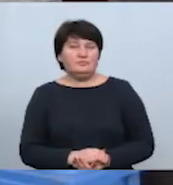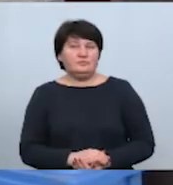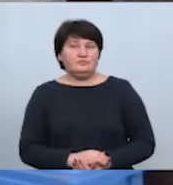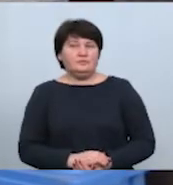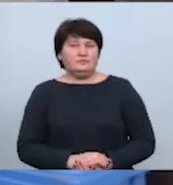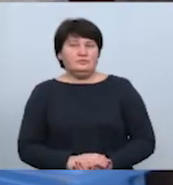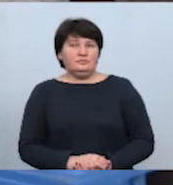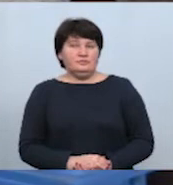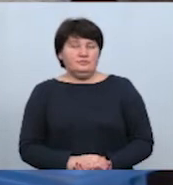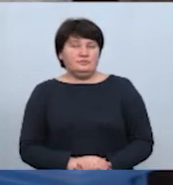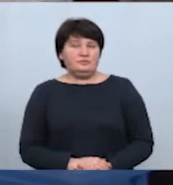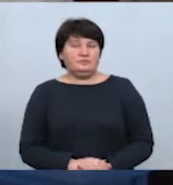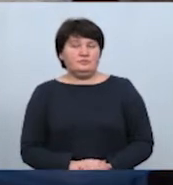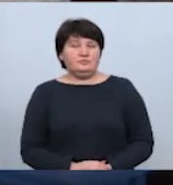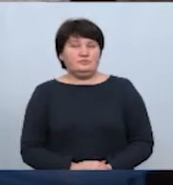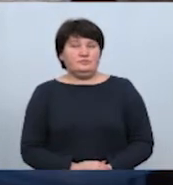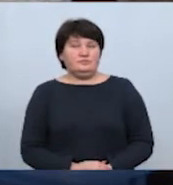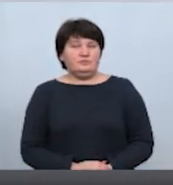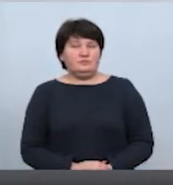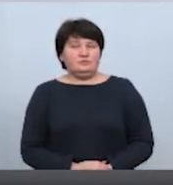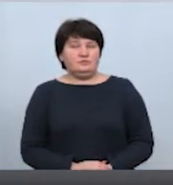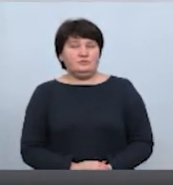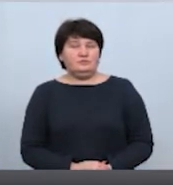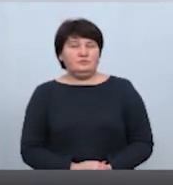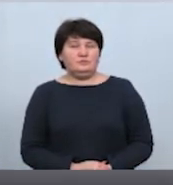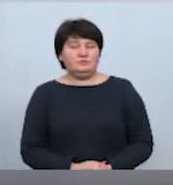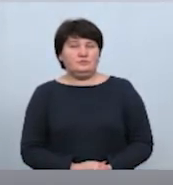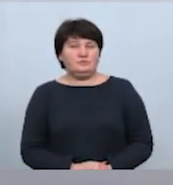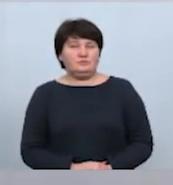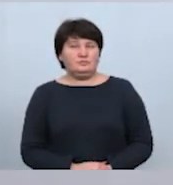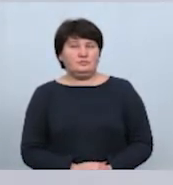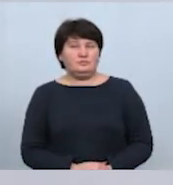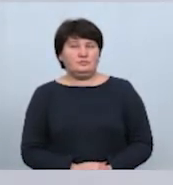Олена Маріча, Андрій Шустикевич, новини на Суспільному, Прикарпаття.